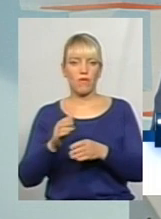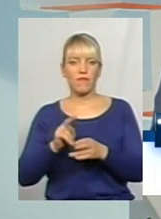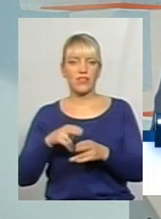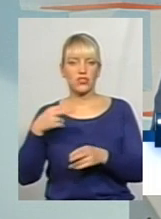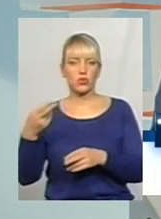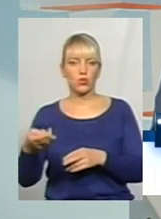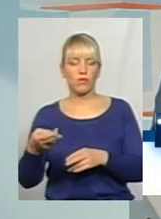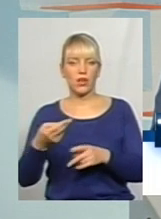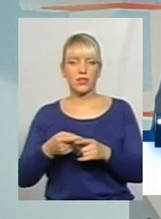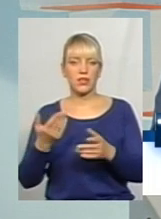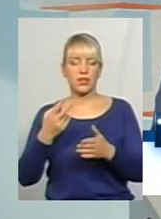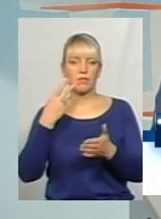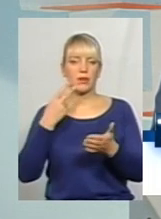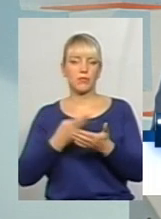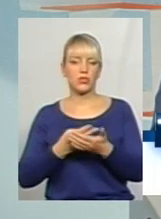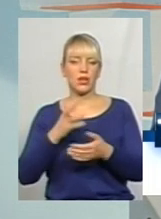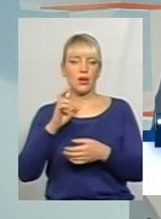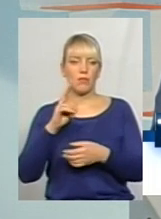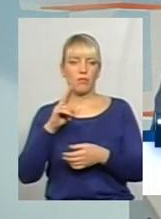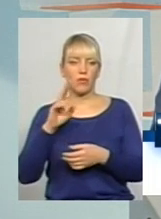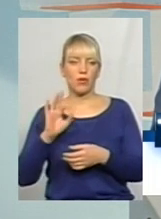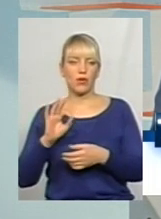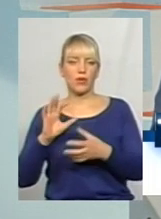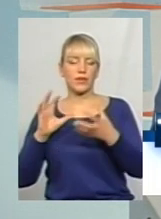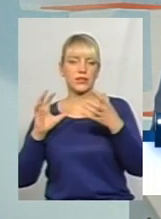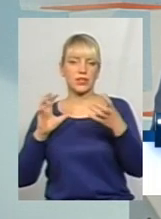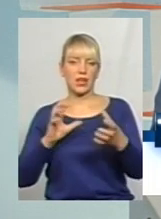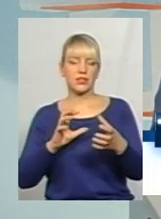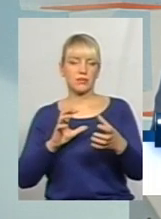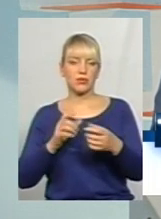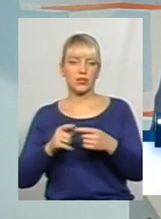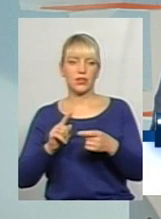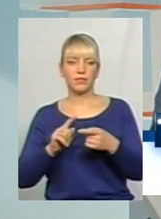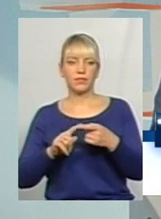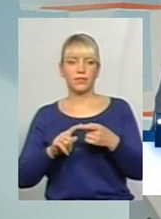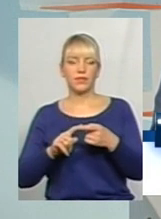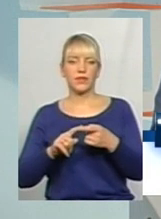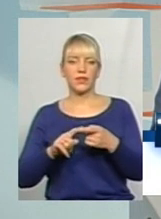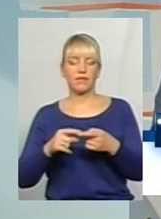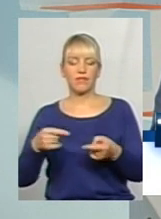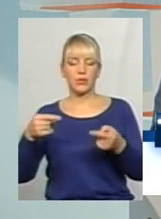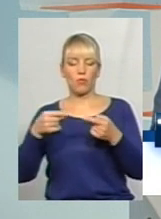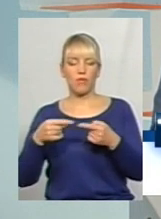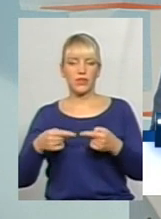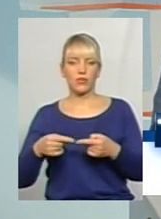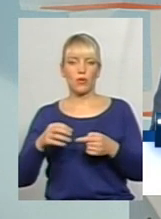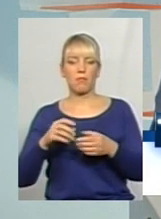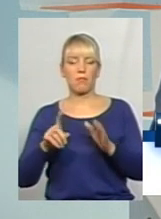передбачаємо по класам транспортних засобів, відшкодування відповідно по маршрутну і по рейсову.